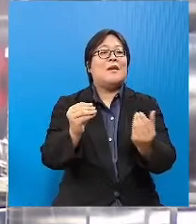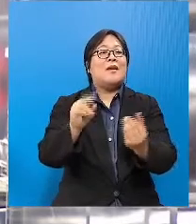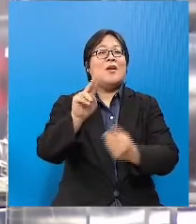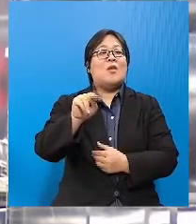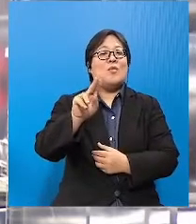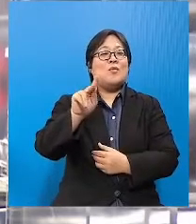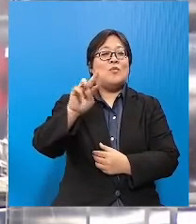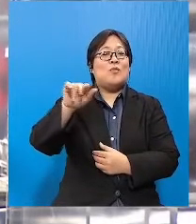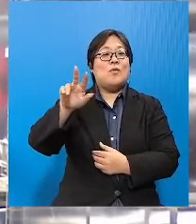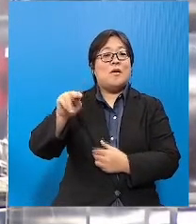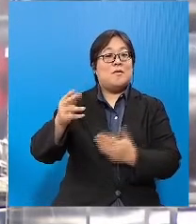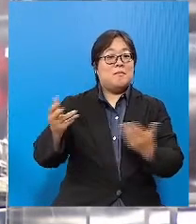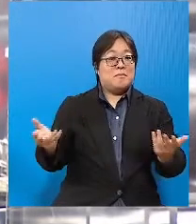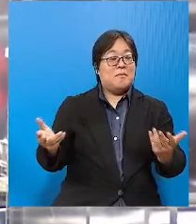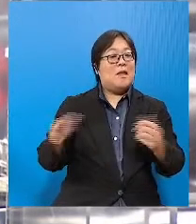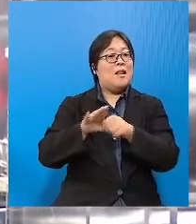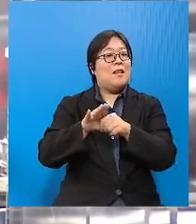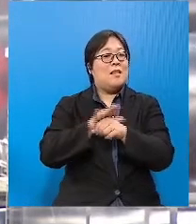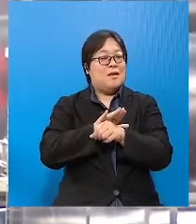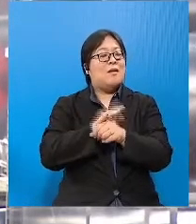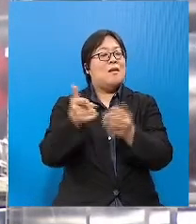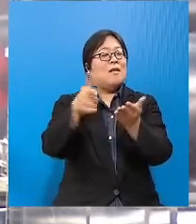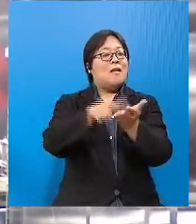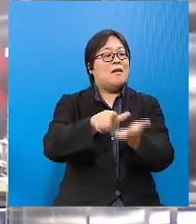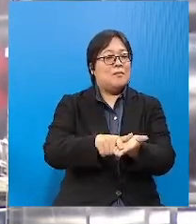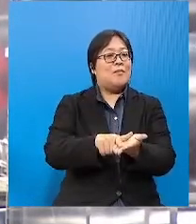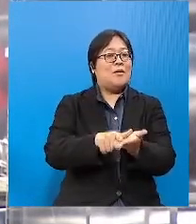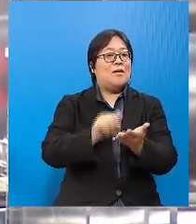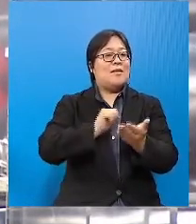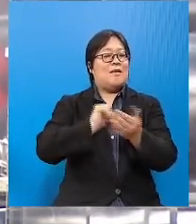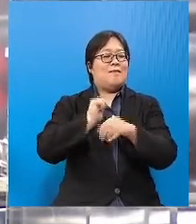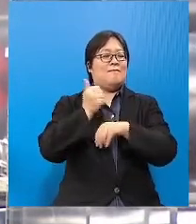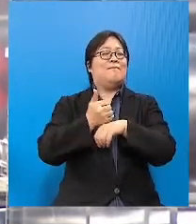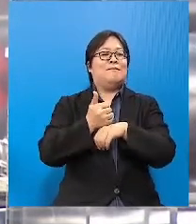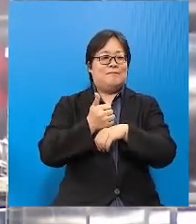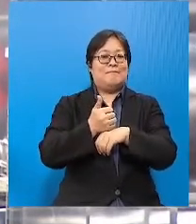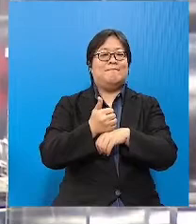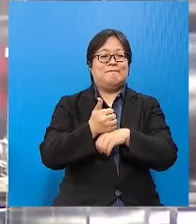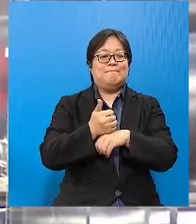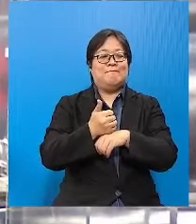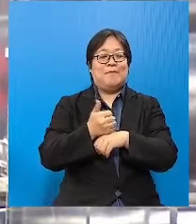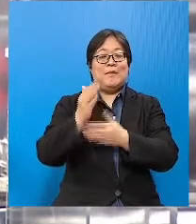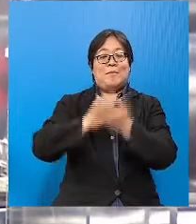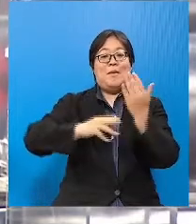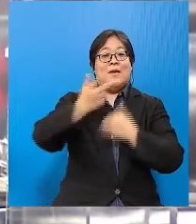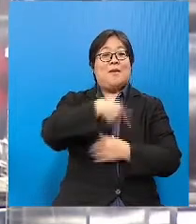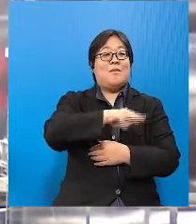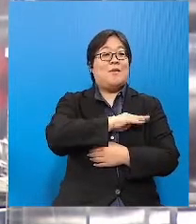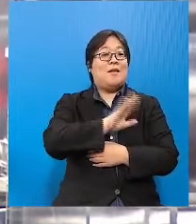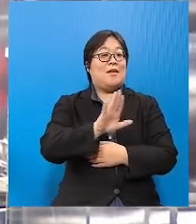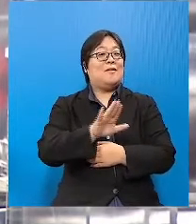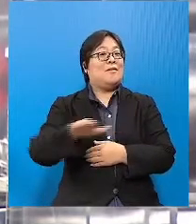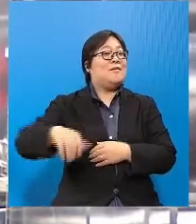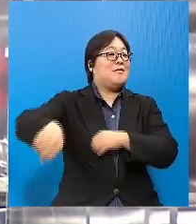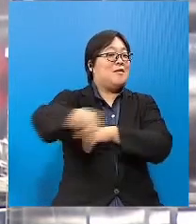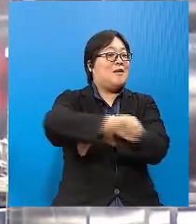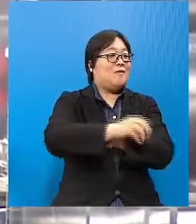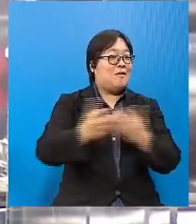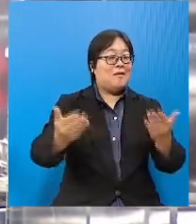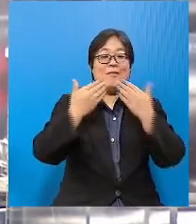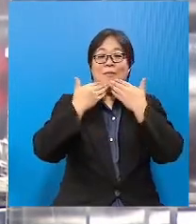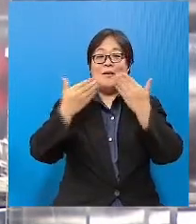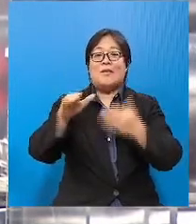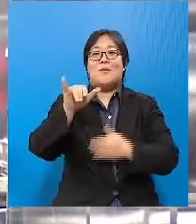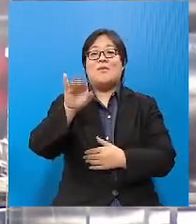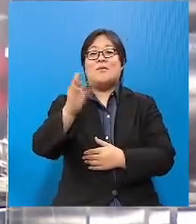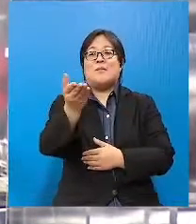yang telah pun lengkap dalam laporan soil profiling yang dilaksanakan oleh pihak kementerian sendiri di sawah-sawah kita Terima